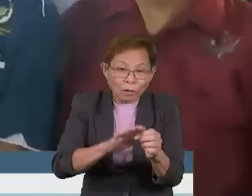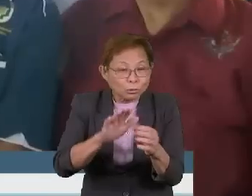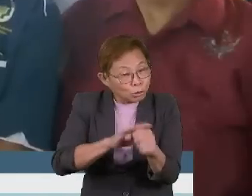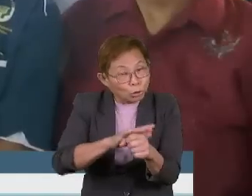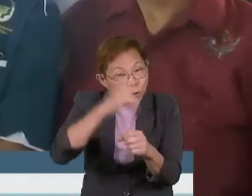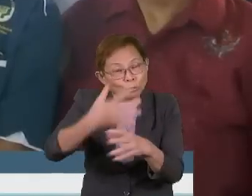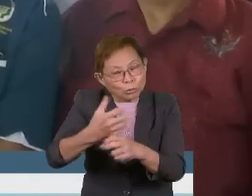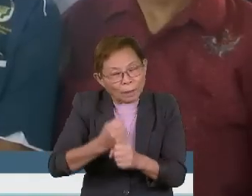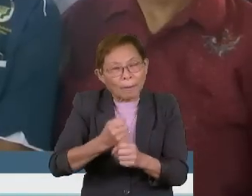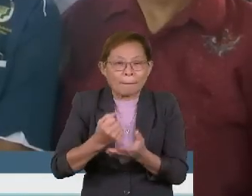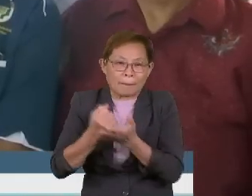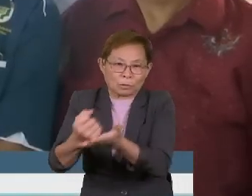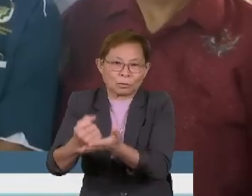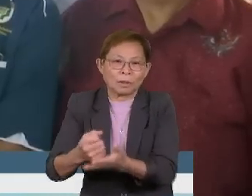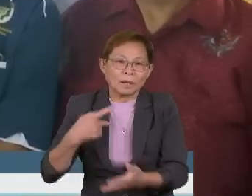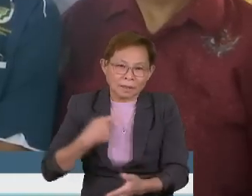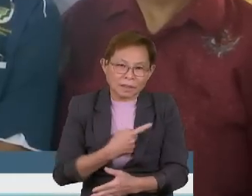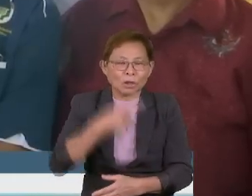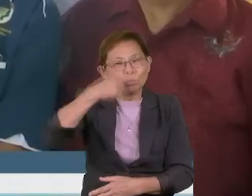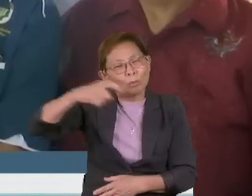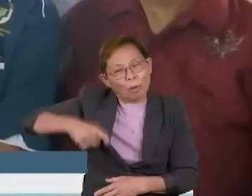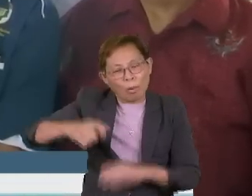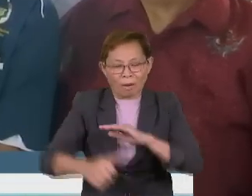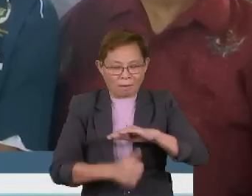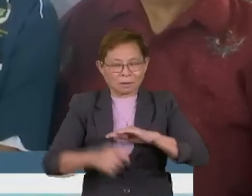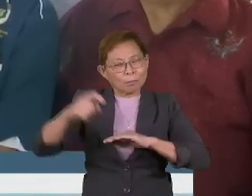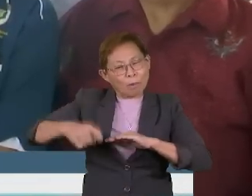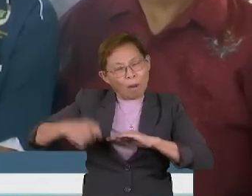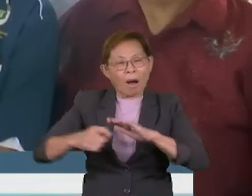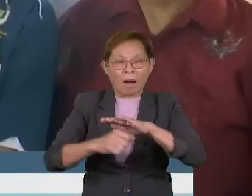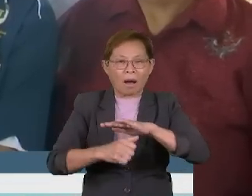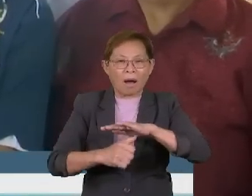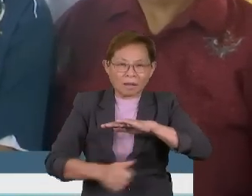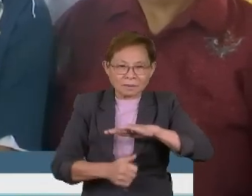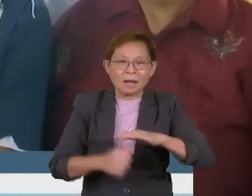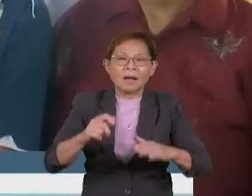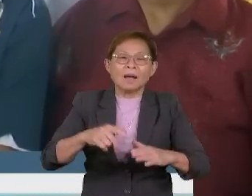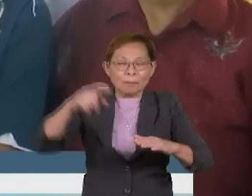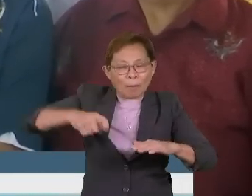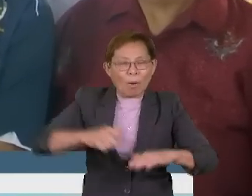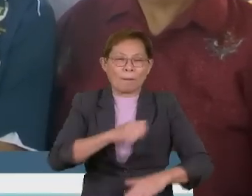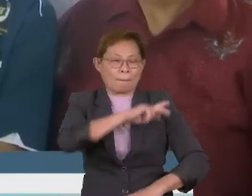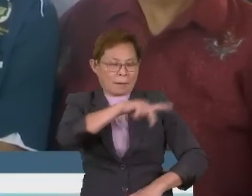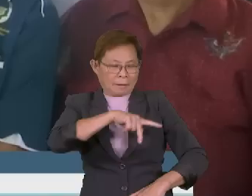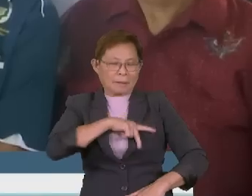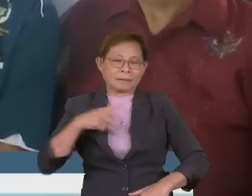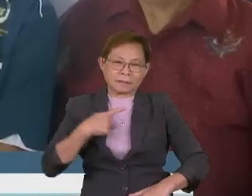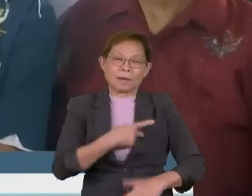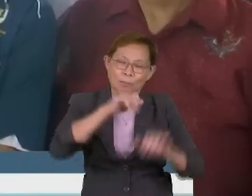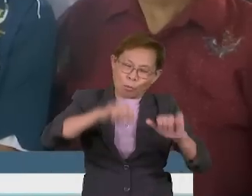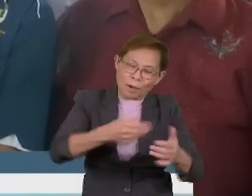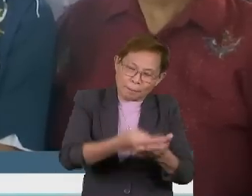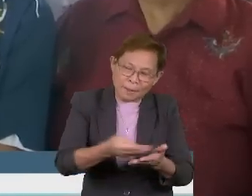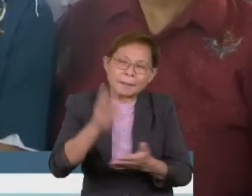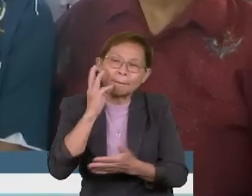Bantuan kerajaan kita guna pakai sebaik mungkin untuk keperluan asas, untuk keperluan pribadi di rumah kita. Kita beli-beli beras, beli dan sebagainya